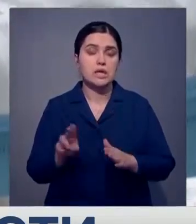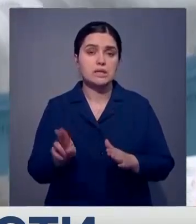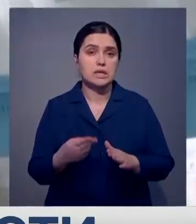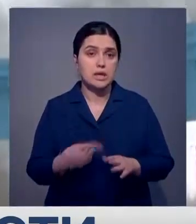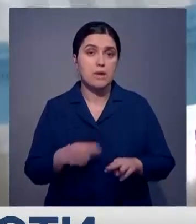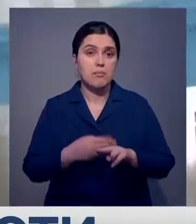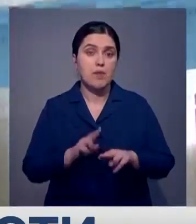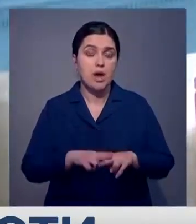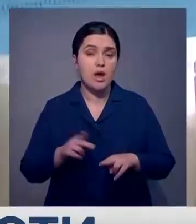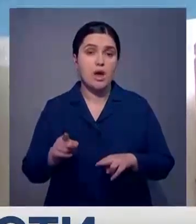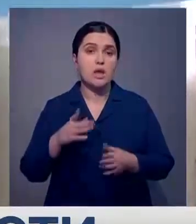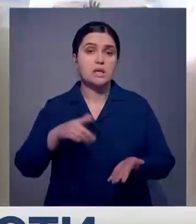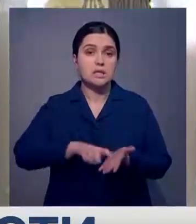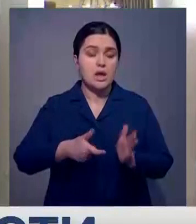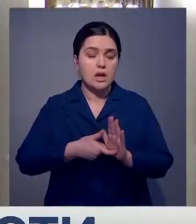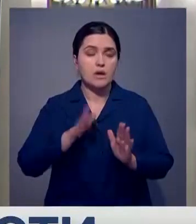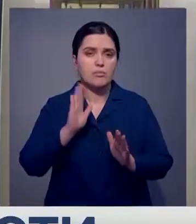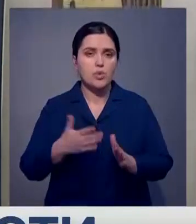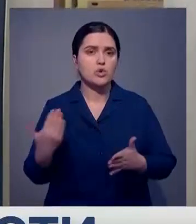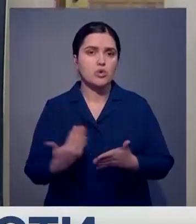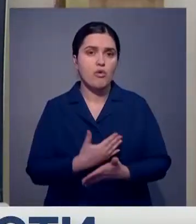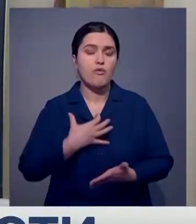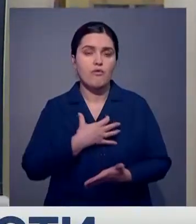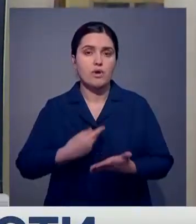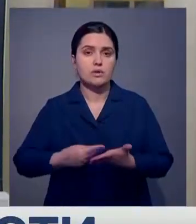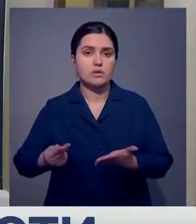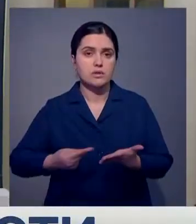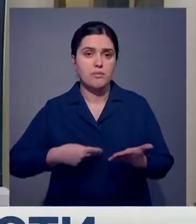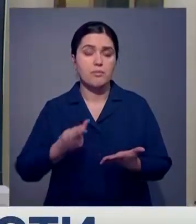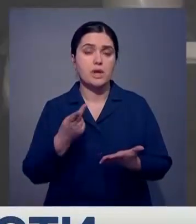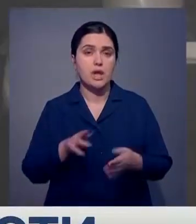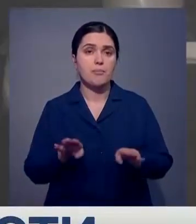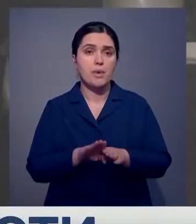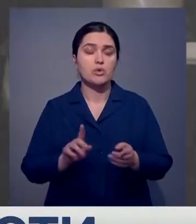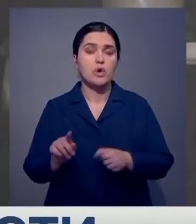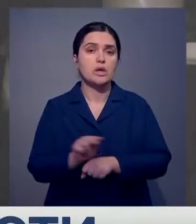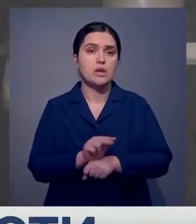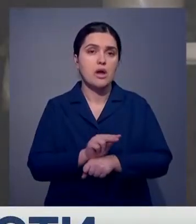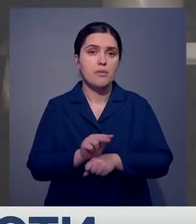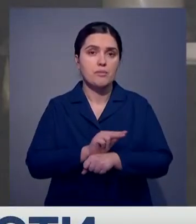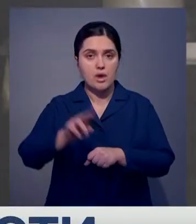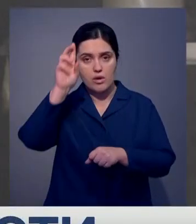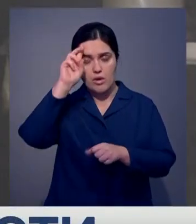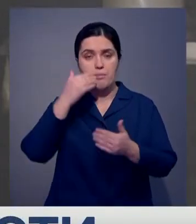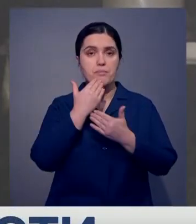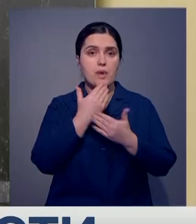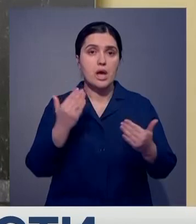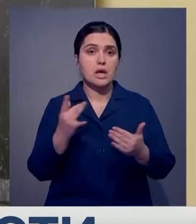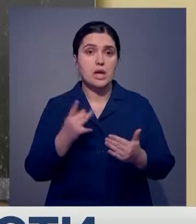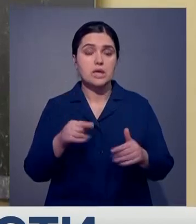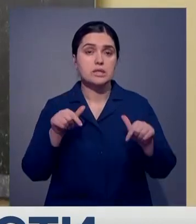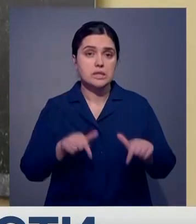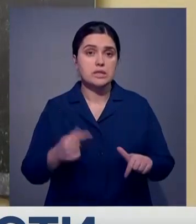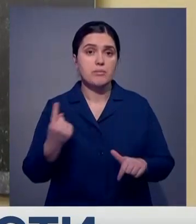этом круглом зале снова примут очень важные для страны решения. Но, как выяснилось, для подобных реформ государственного масштаба в последний раз. Здесь первый